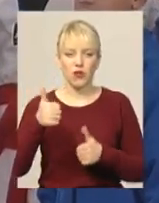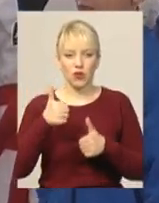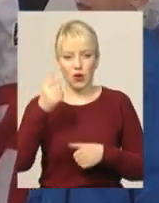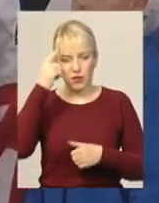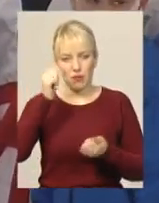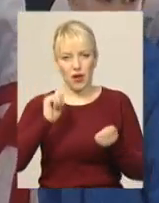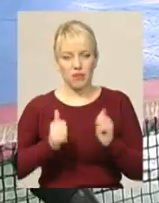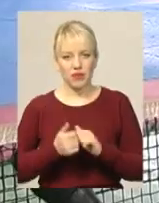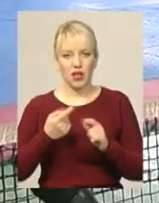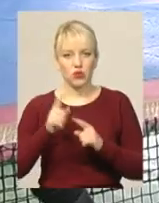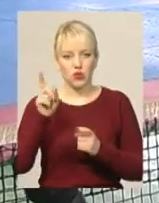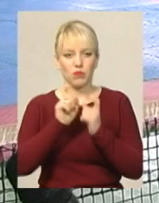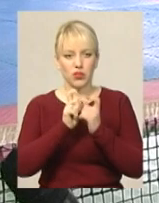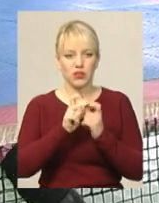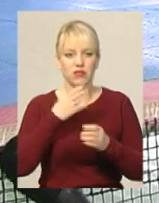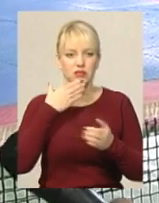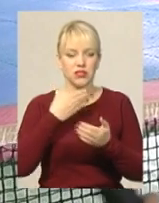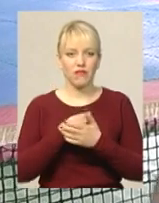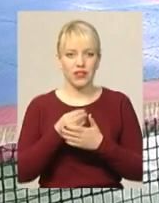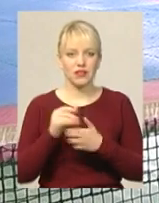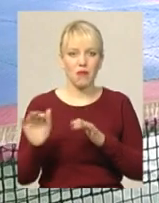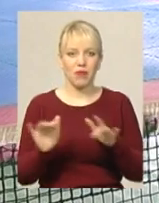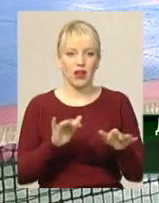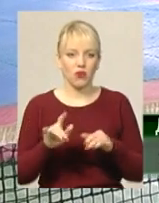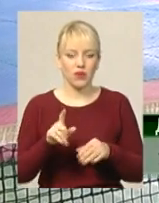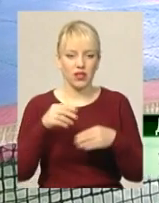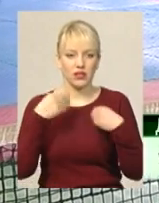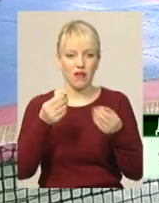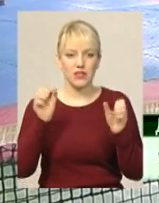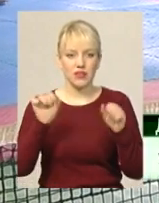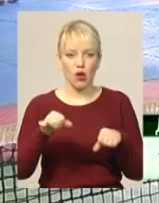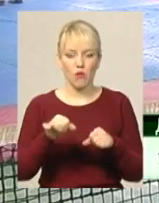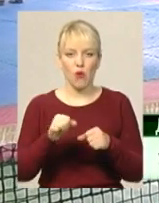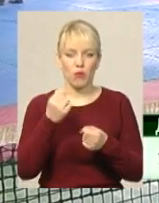'ятає, а також свій коронний прийом, який дав йому змогу перемогти На